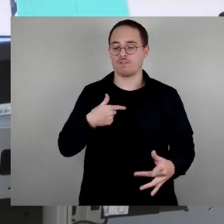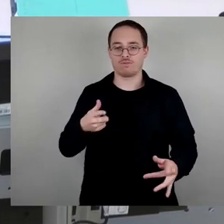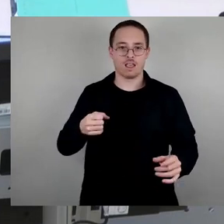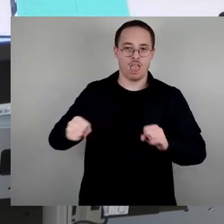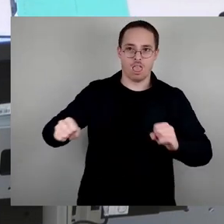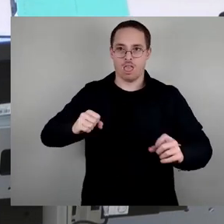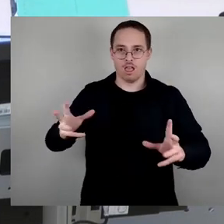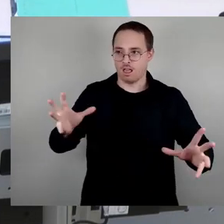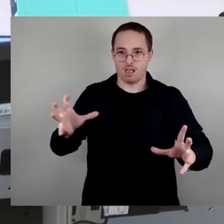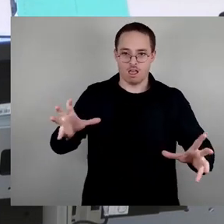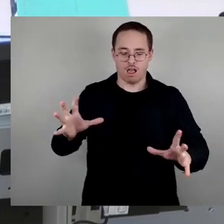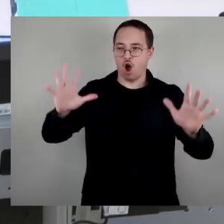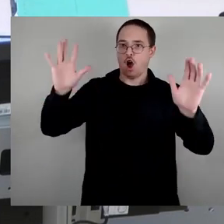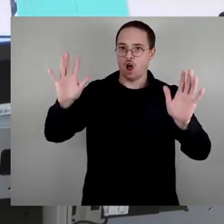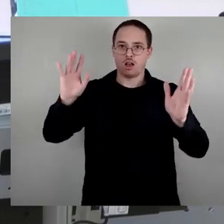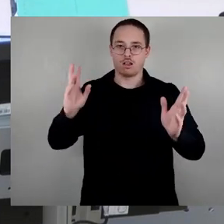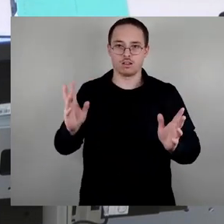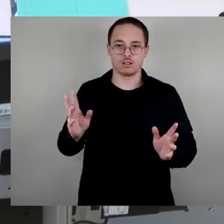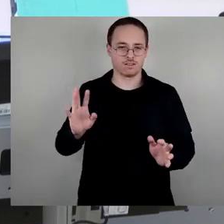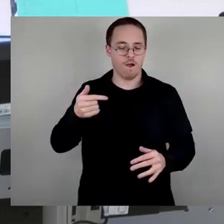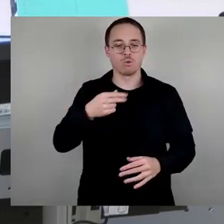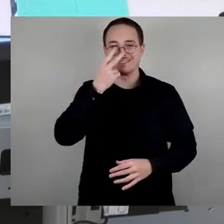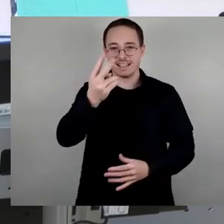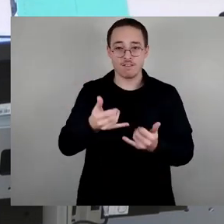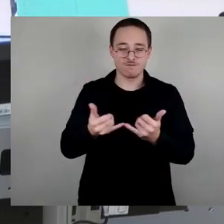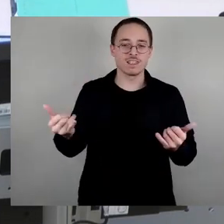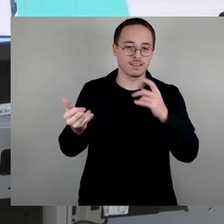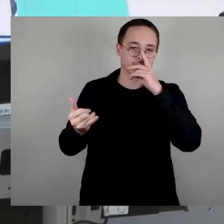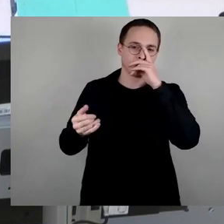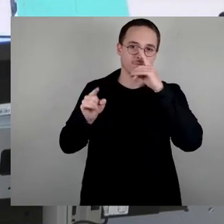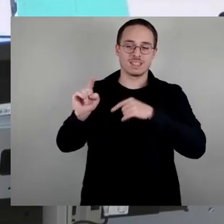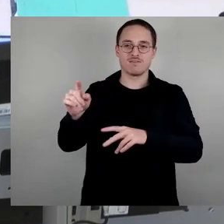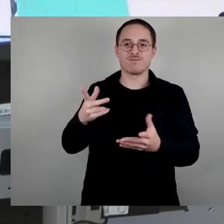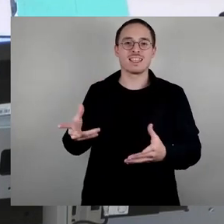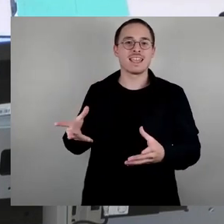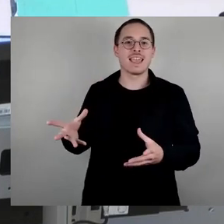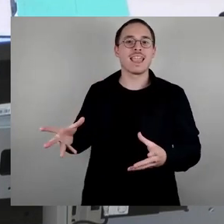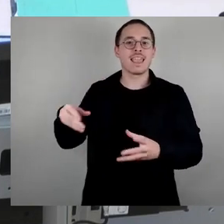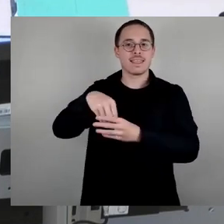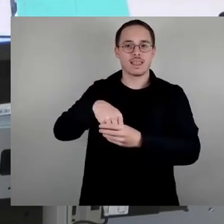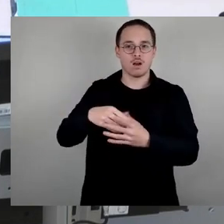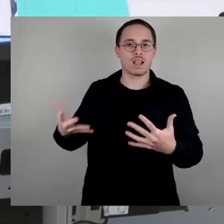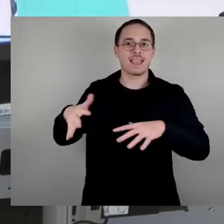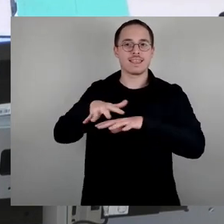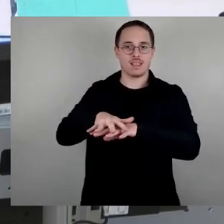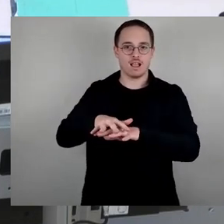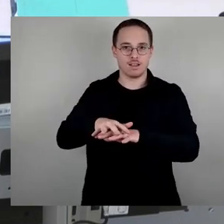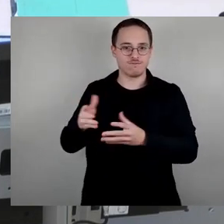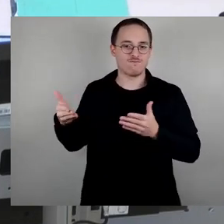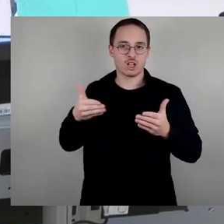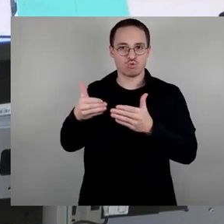nach ist dieser Antrag, dieser interfraktionelle Antrag, weil der völlig